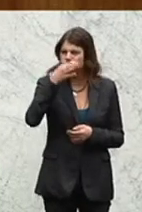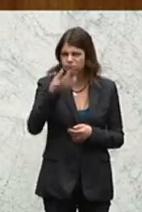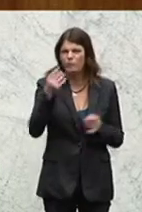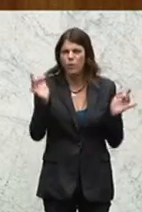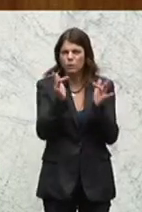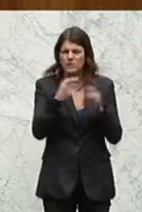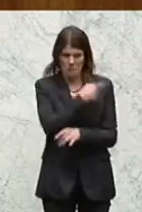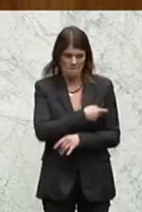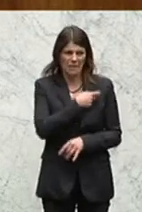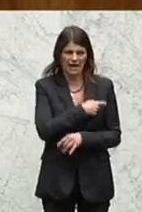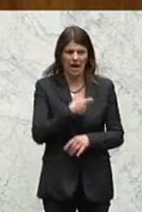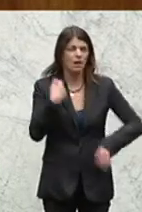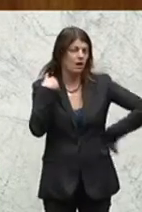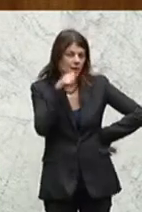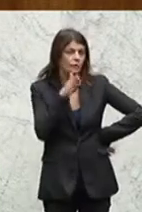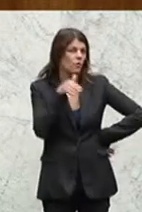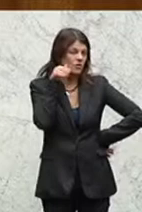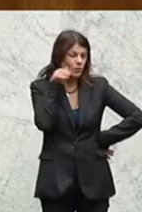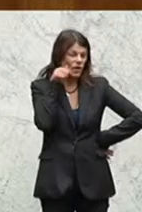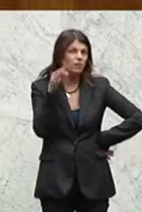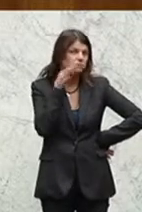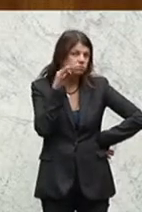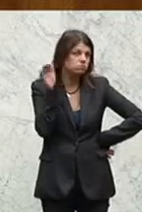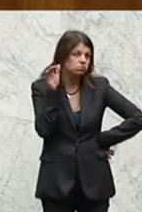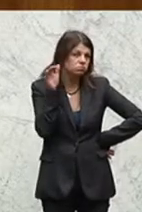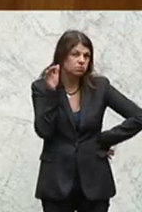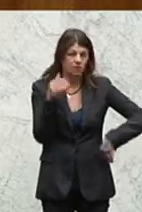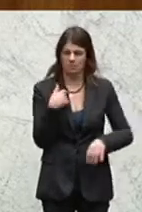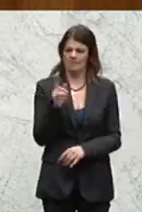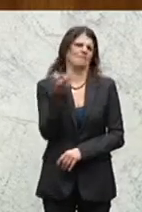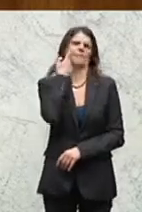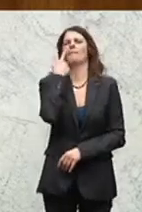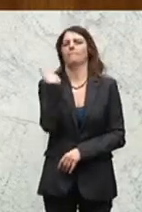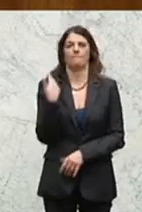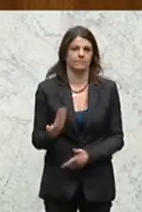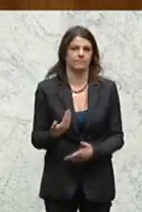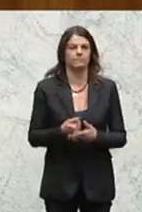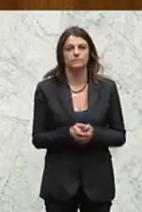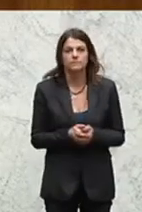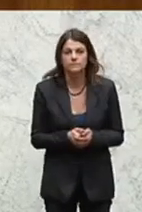Oppositionsparteien sind zugehört. Und eines ist offensichtlich und ganz klar sichtbar.